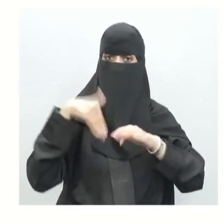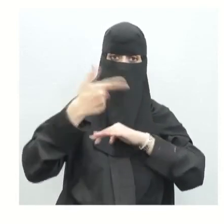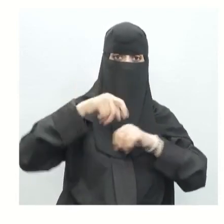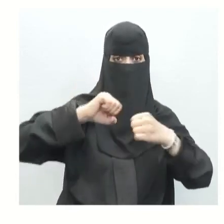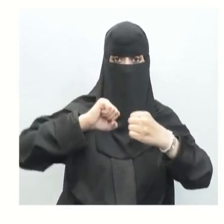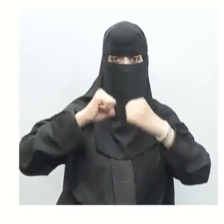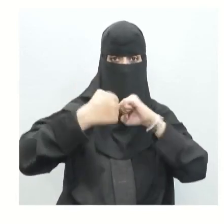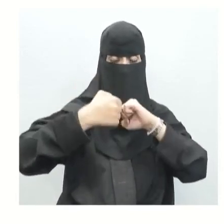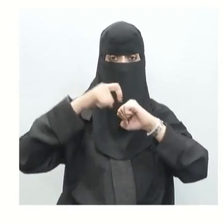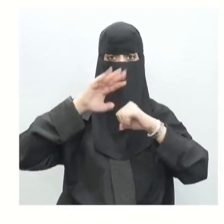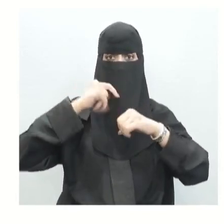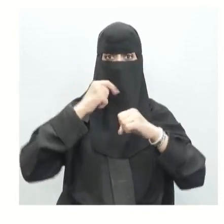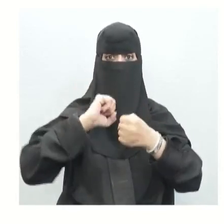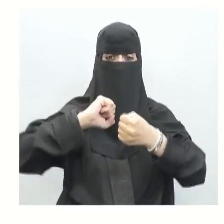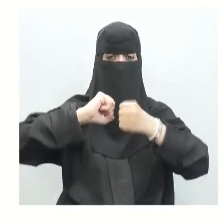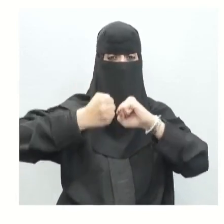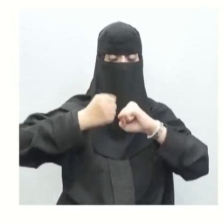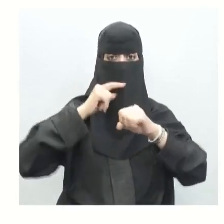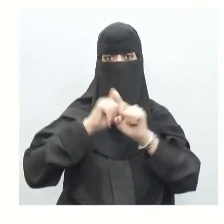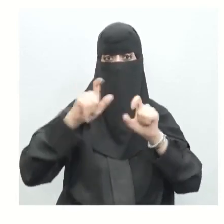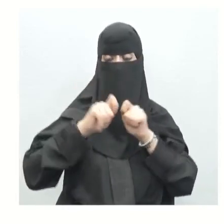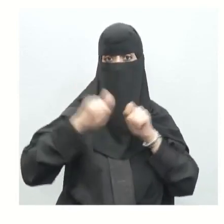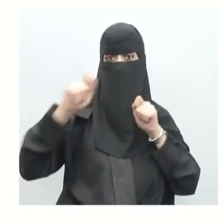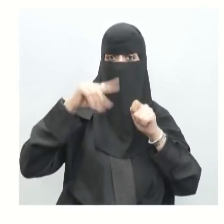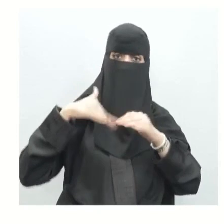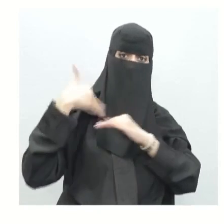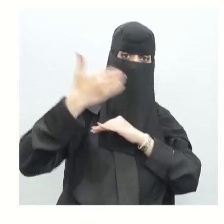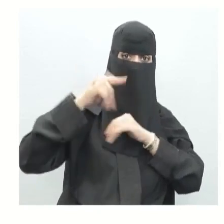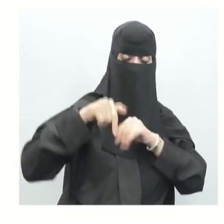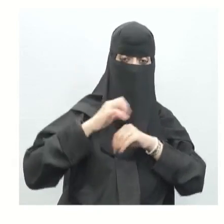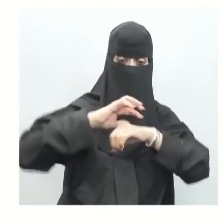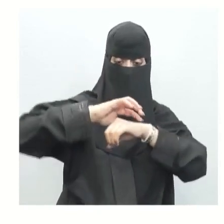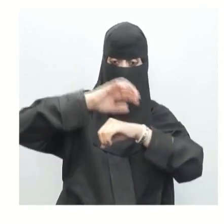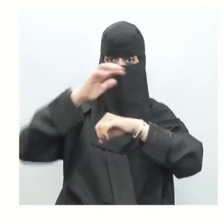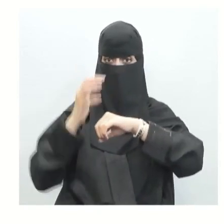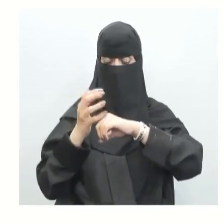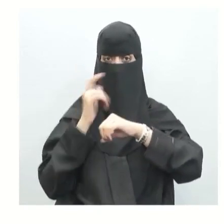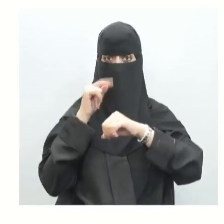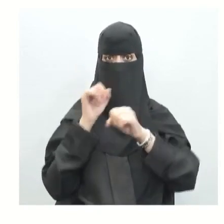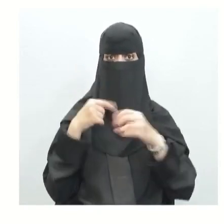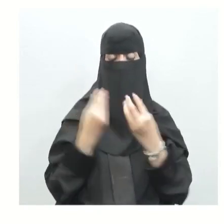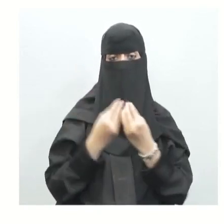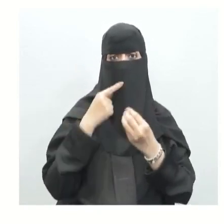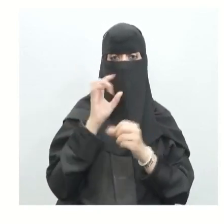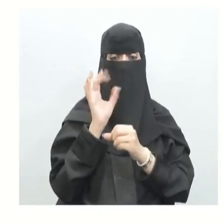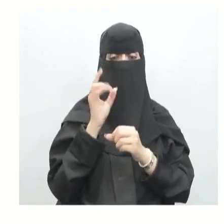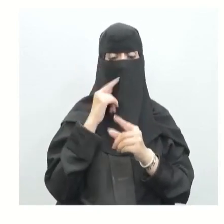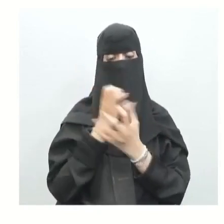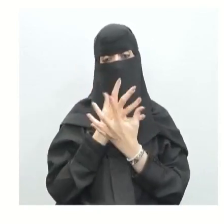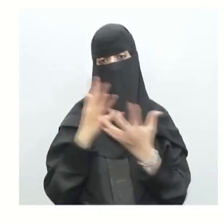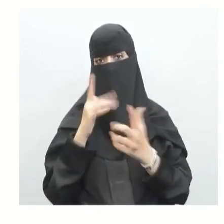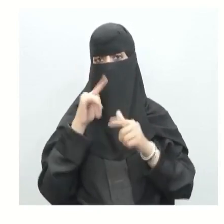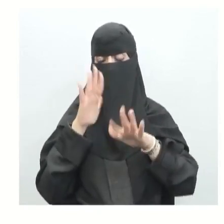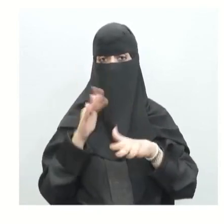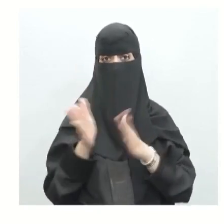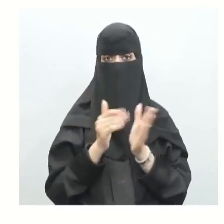تلتوي المفاصل بشدة أو تمتد مما يؤدي إلى انتفاخ في المفصل يصاحب ألم فمثل ما ذكرنا